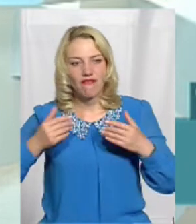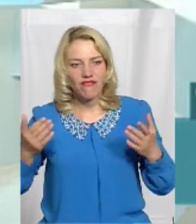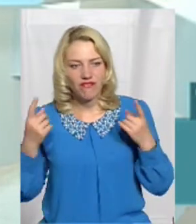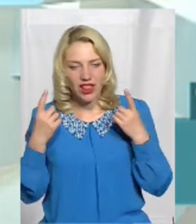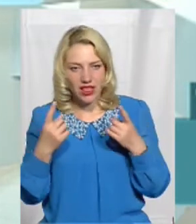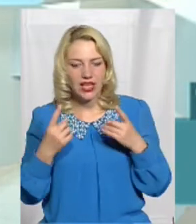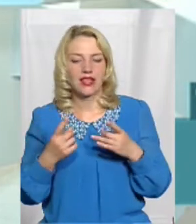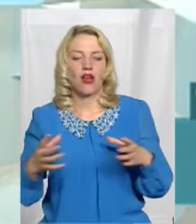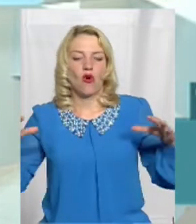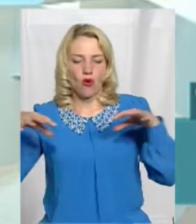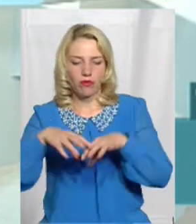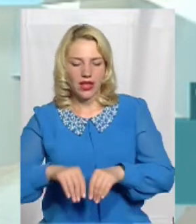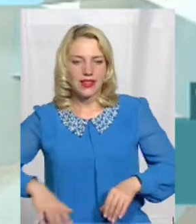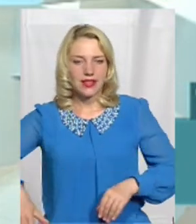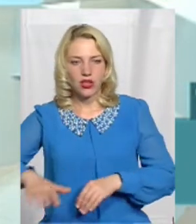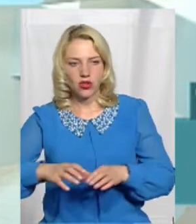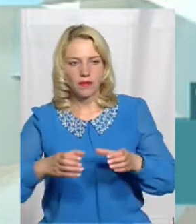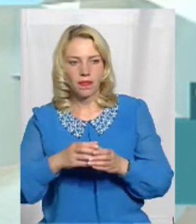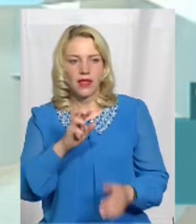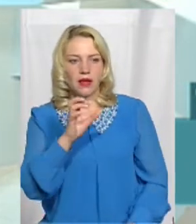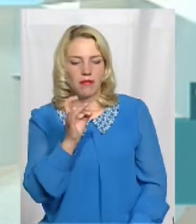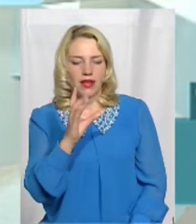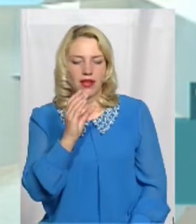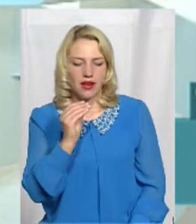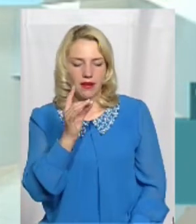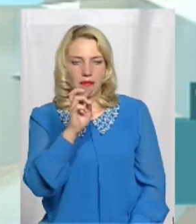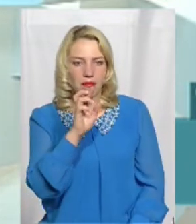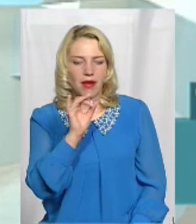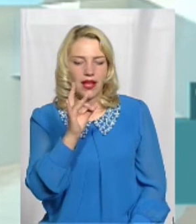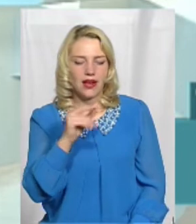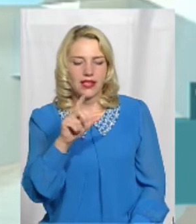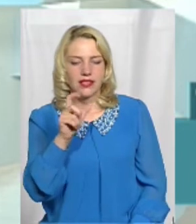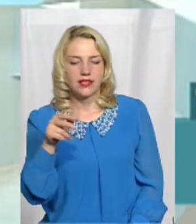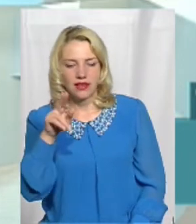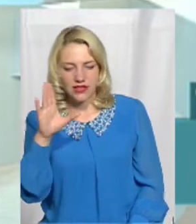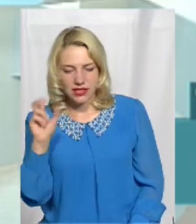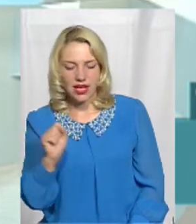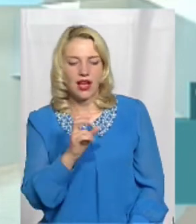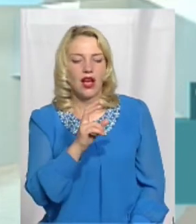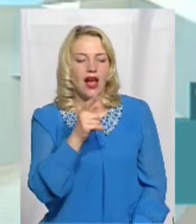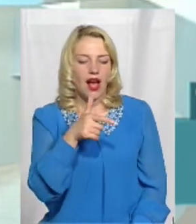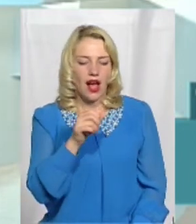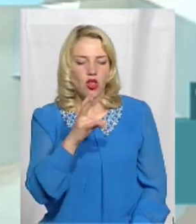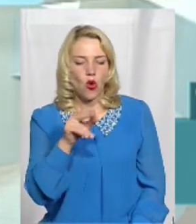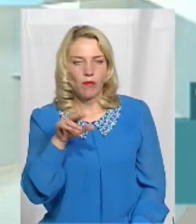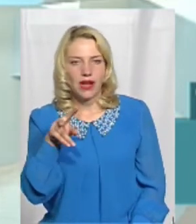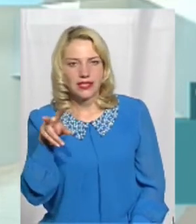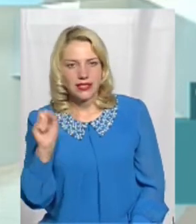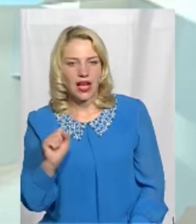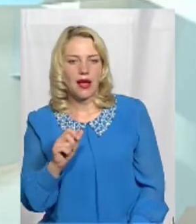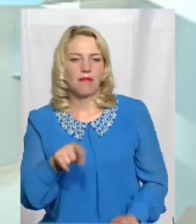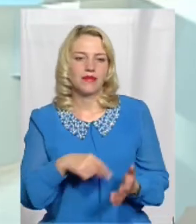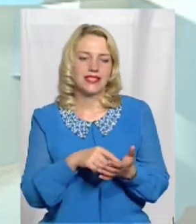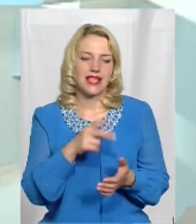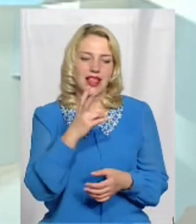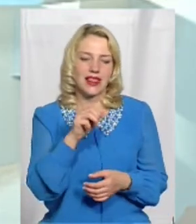об'єднані територіальні громади Берездівська та Ганопільська І міста не тіше не Славуцька пробували утворити